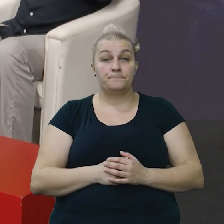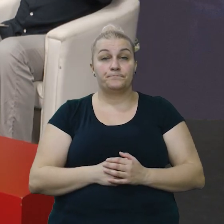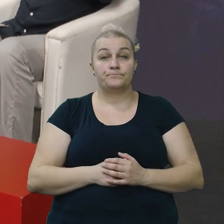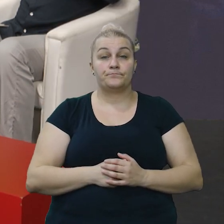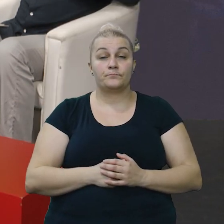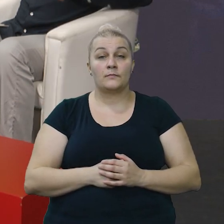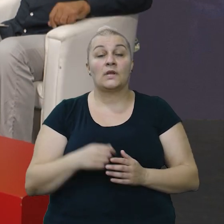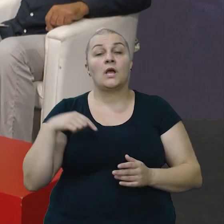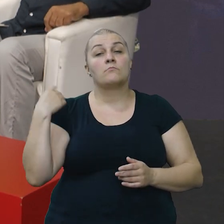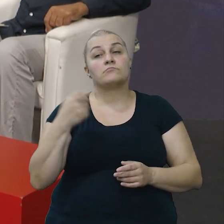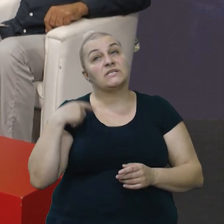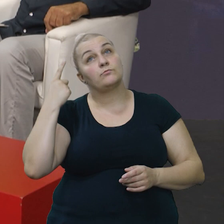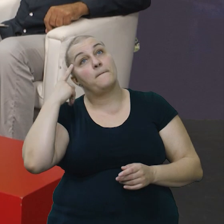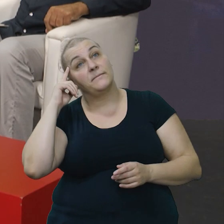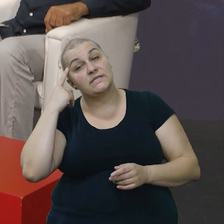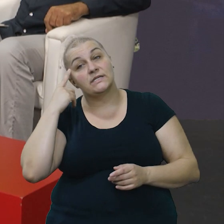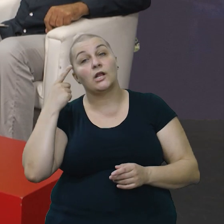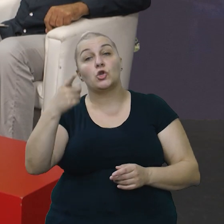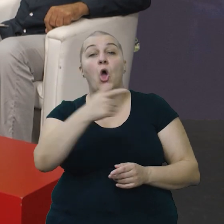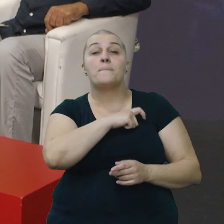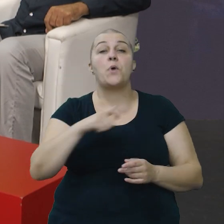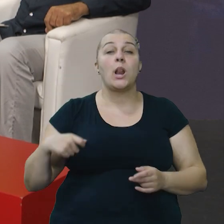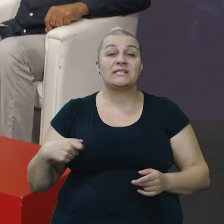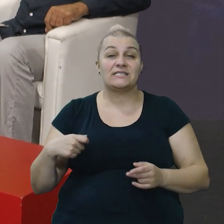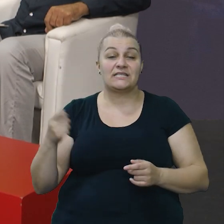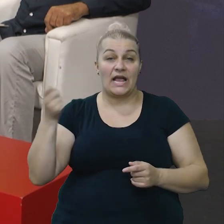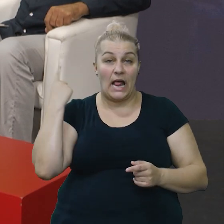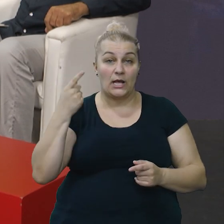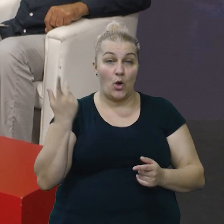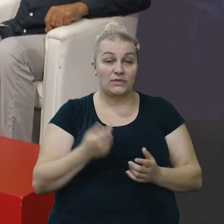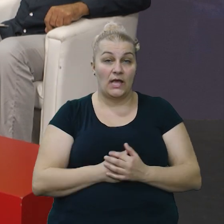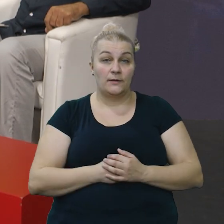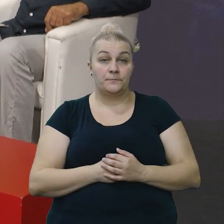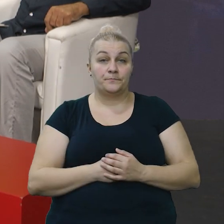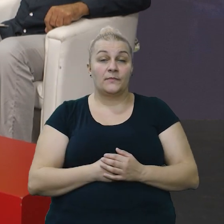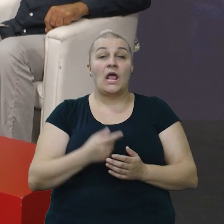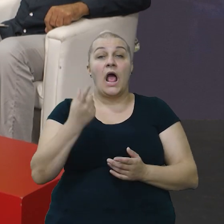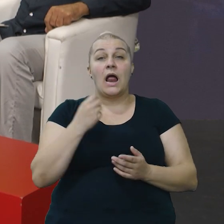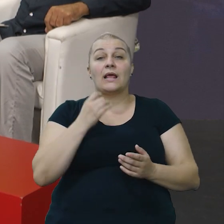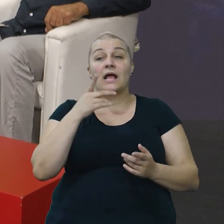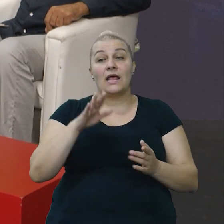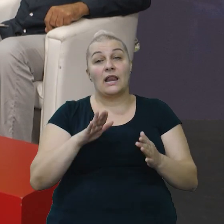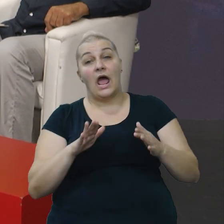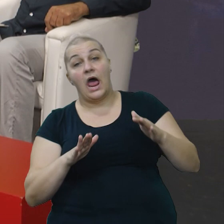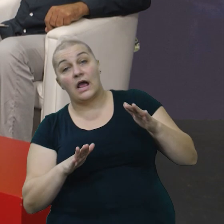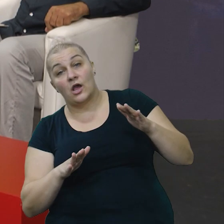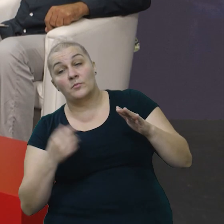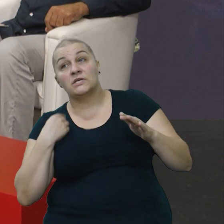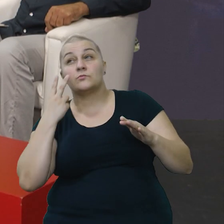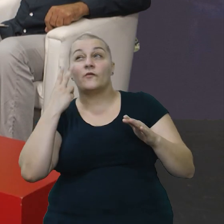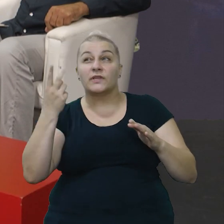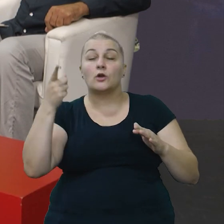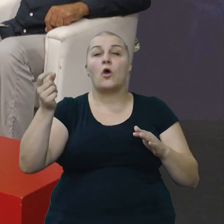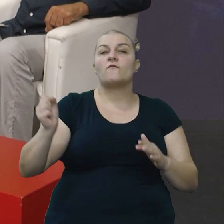Hilhopter, mi smo mislili da je to policijski hilhopter. U prvom mahu, no kad se je nageo, vidjeli smo da je vojni